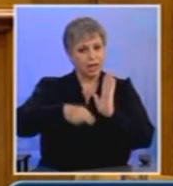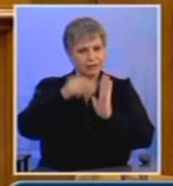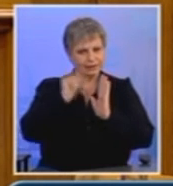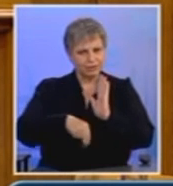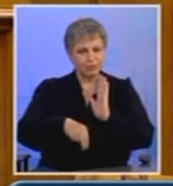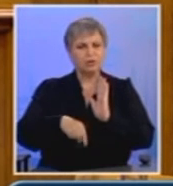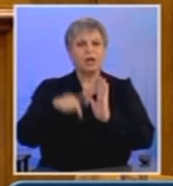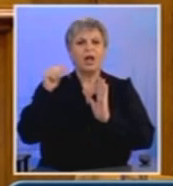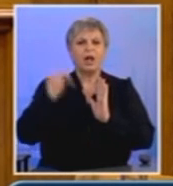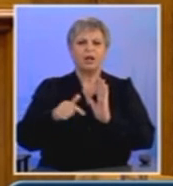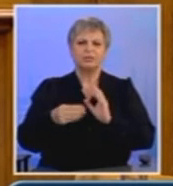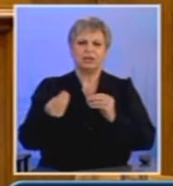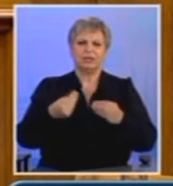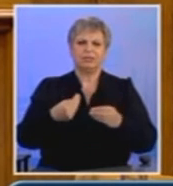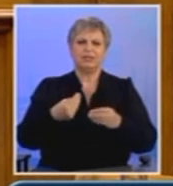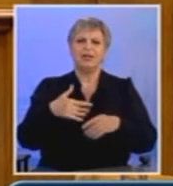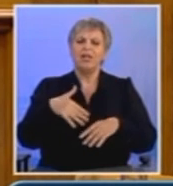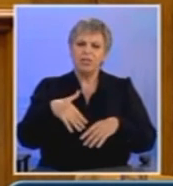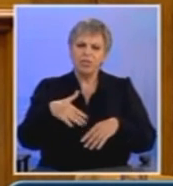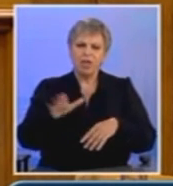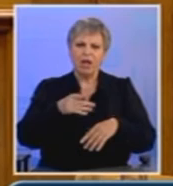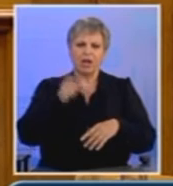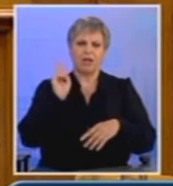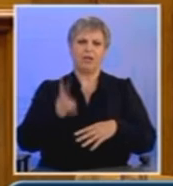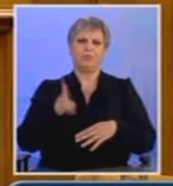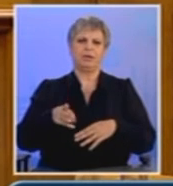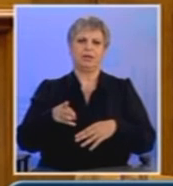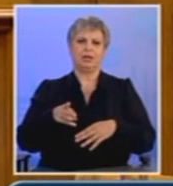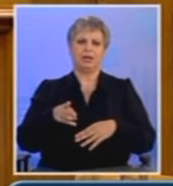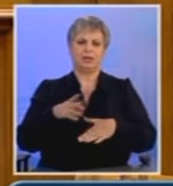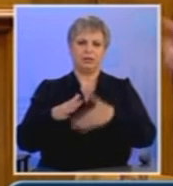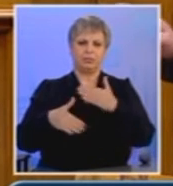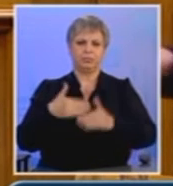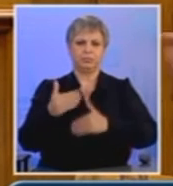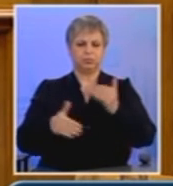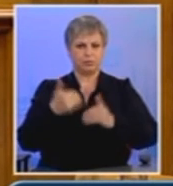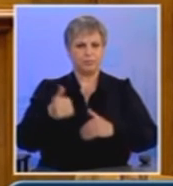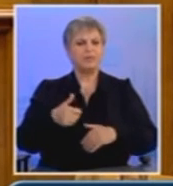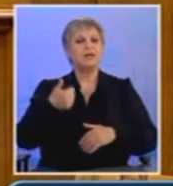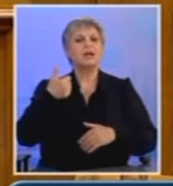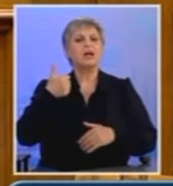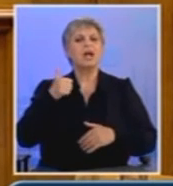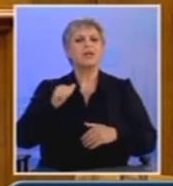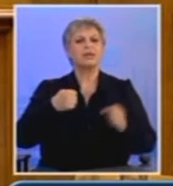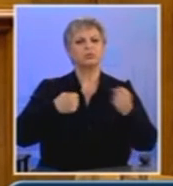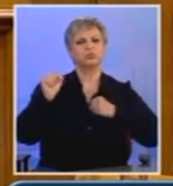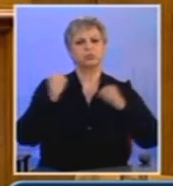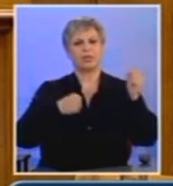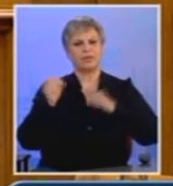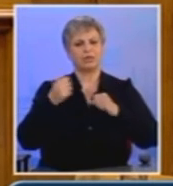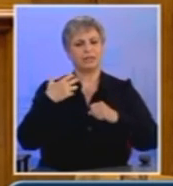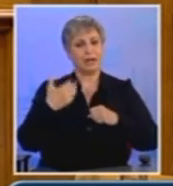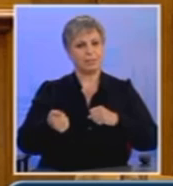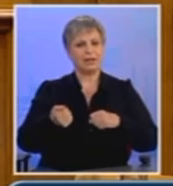εξαιρετικά έφτραυστη σε κάθε της βήμα, όπως επιβεβαιώνουν και οι χθεσινές διαφωνίες μεταξύ